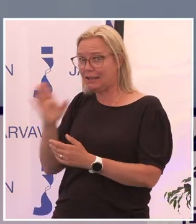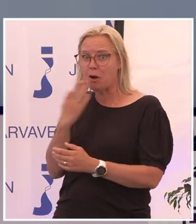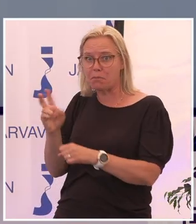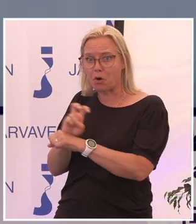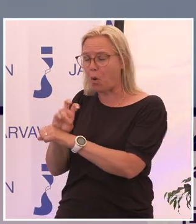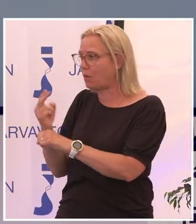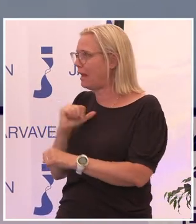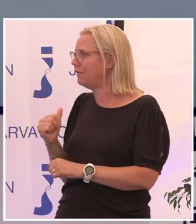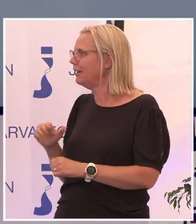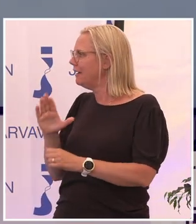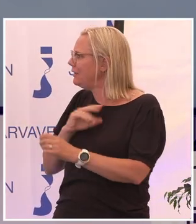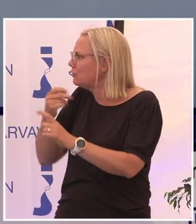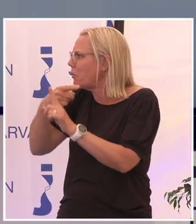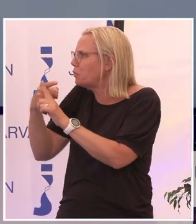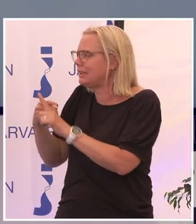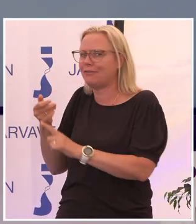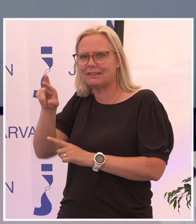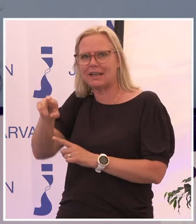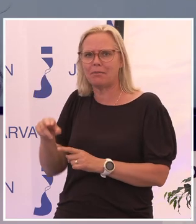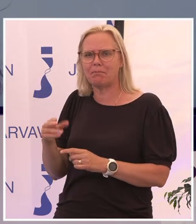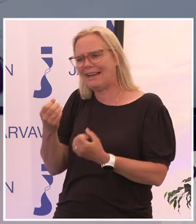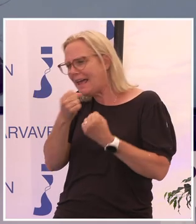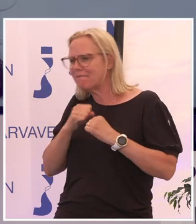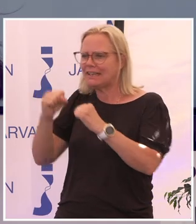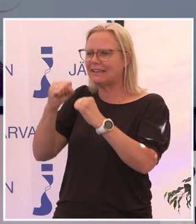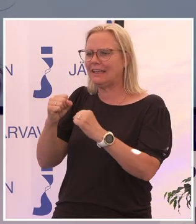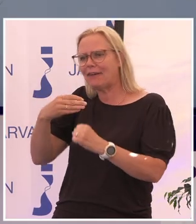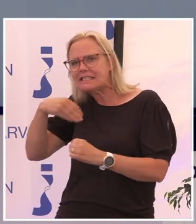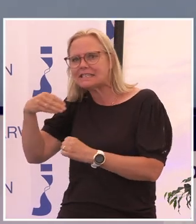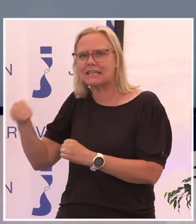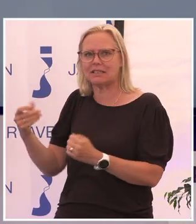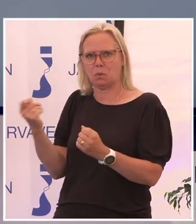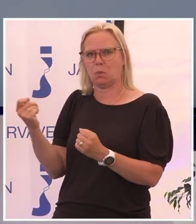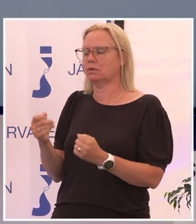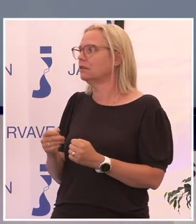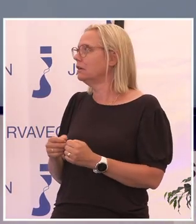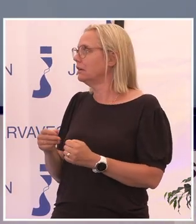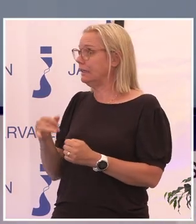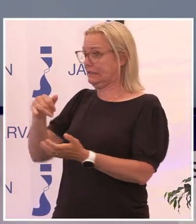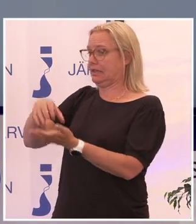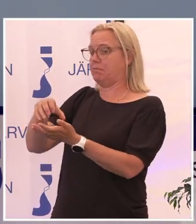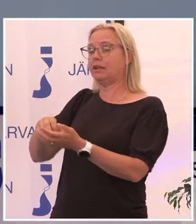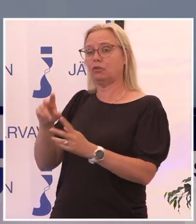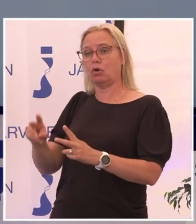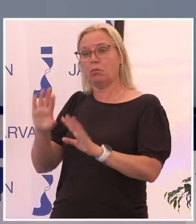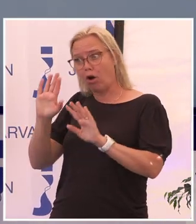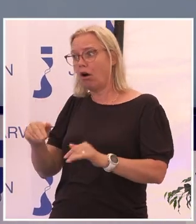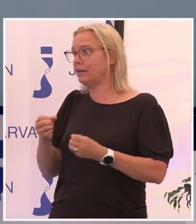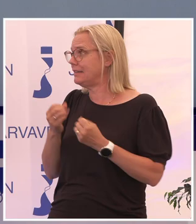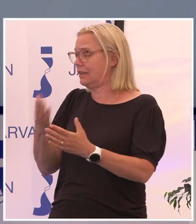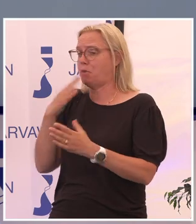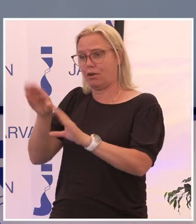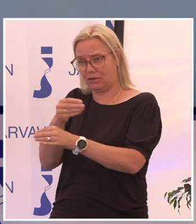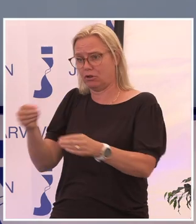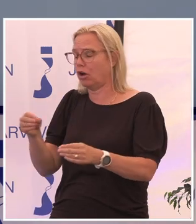Några liksom positiva exempel, effektiva insatser i samhället som faktiskt har gett resultat när det